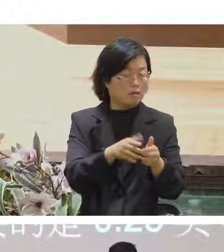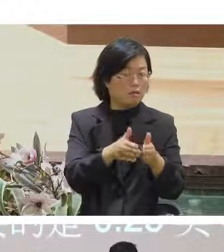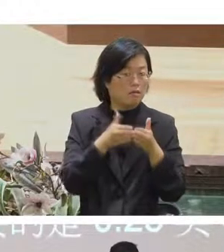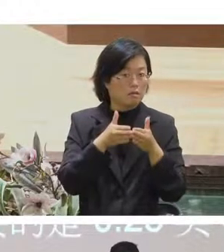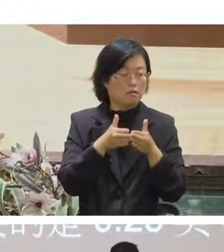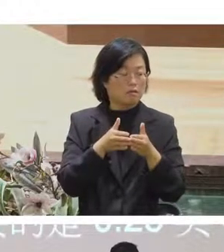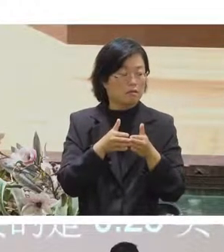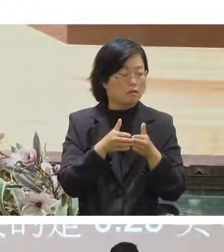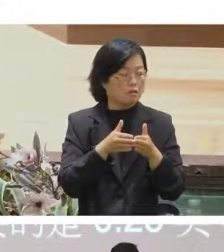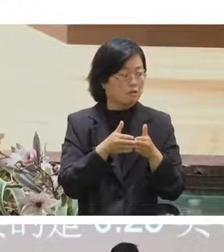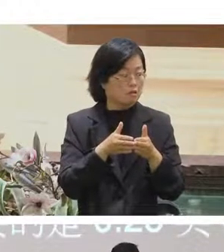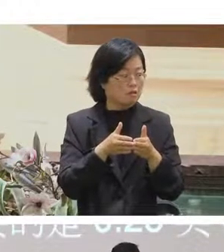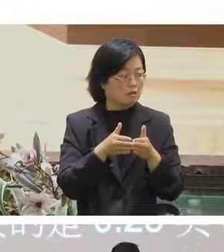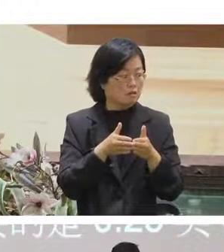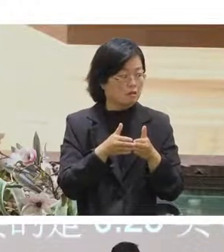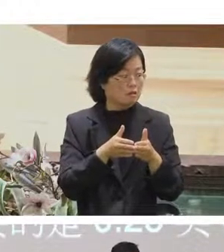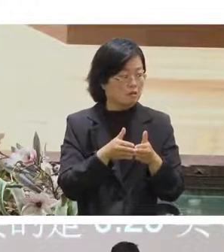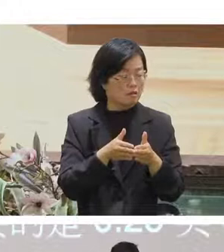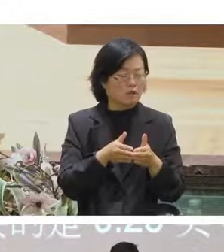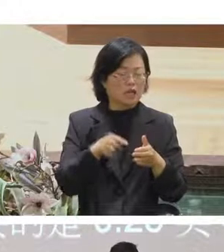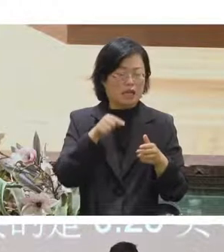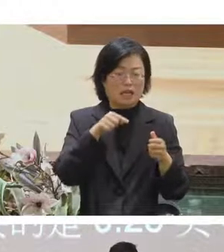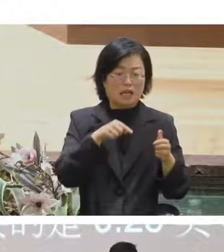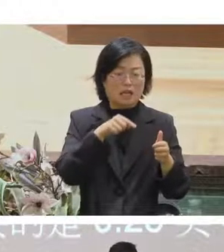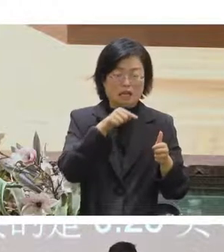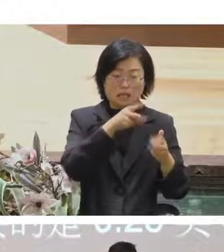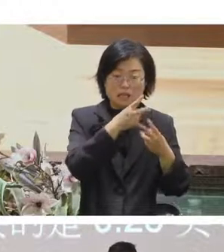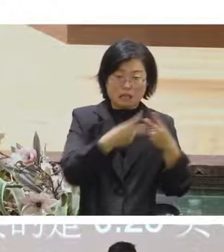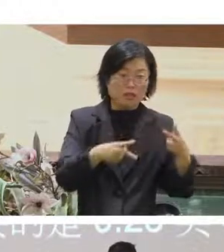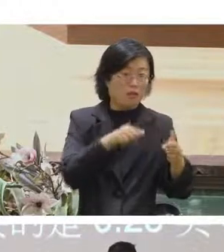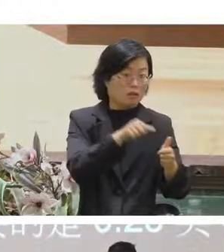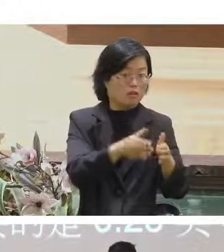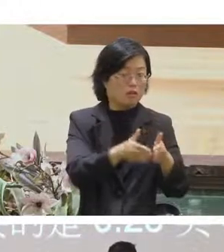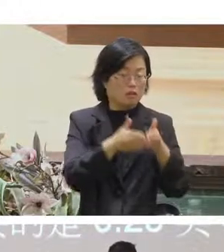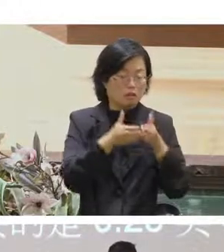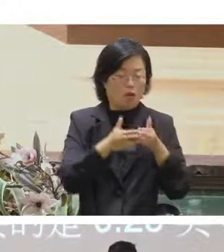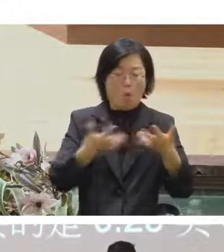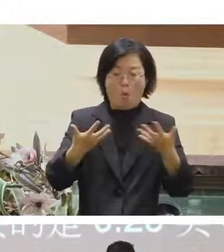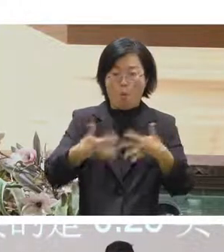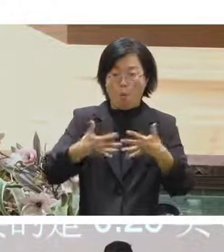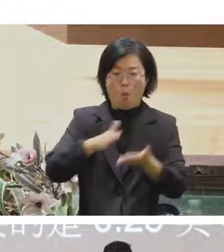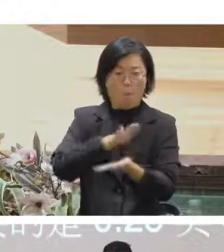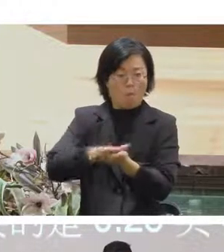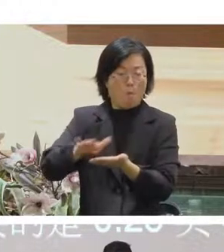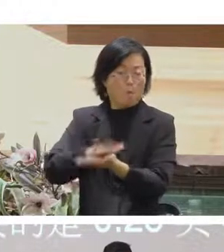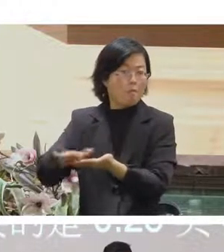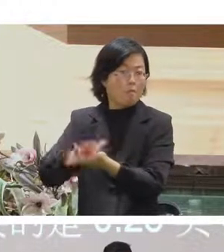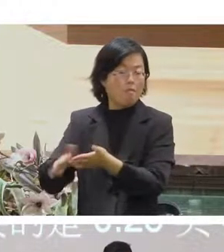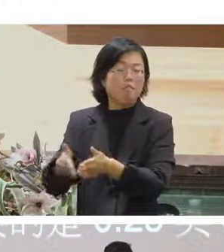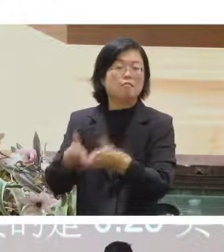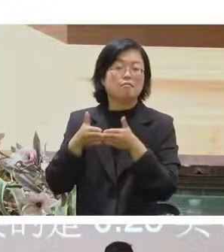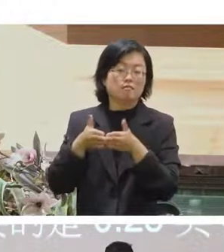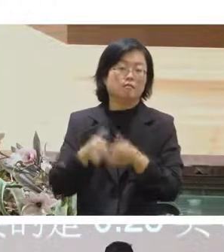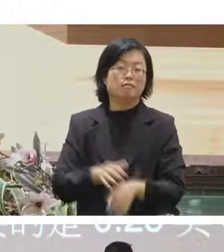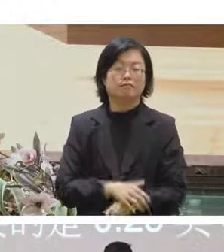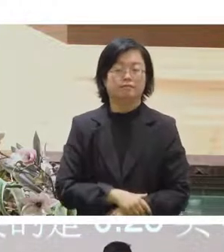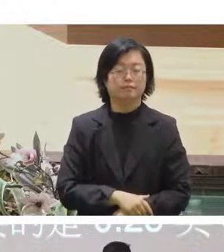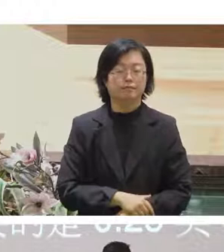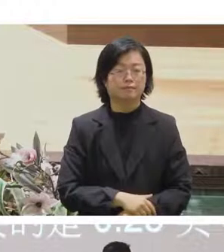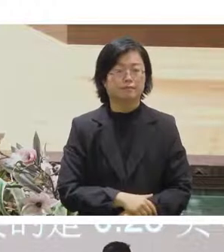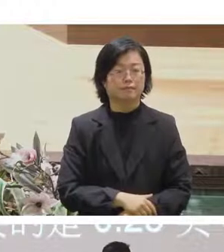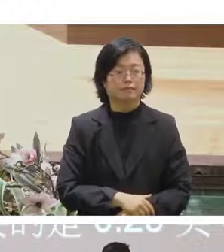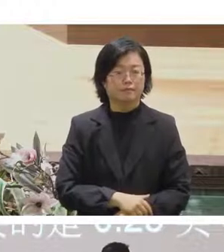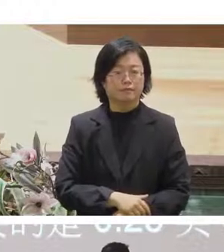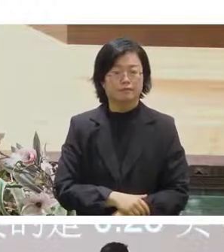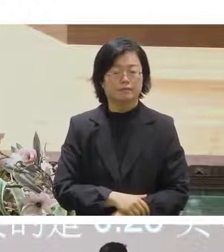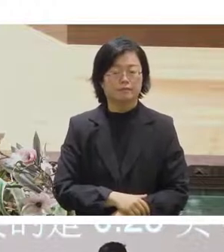買這個解決方案的原因不是因為你的磚頭是用鑽石做的啊或者是他有什麼很酷